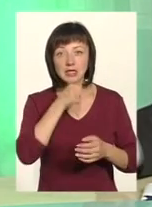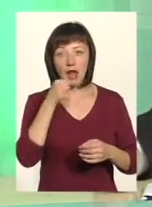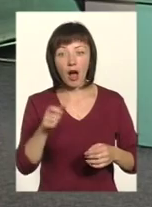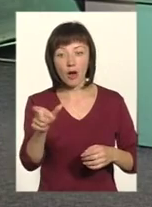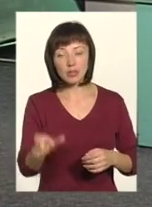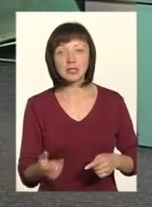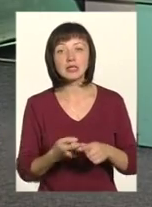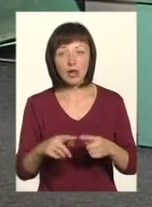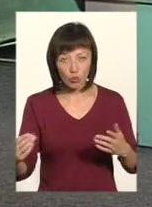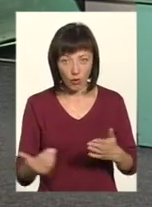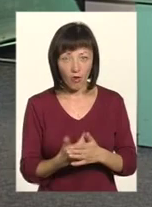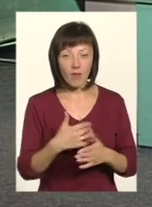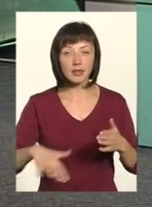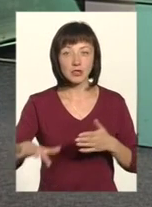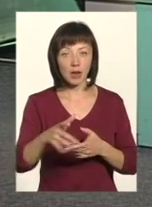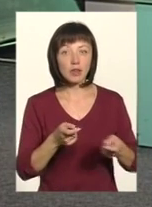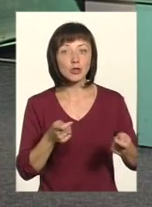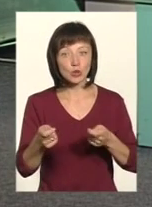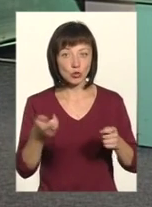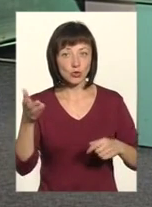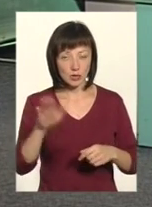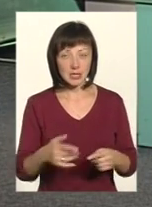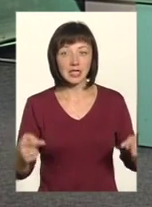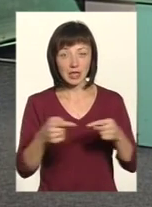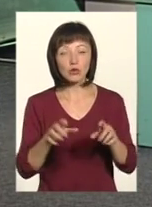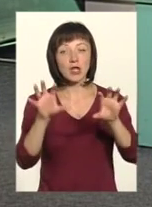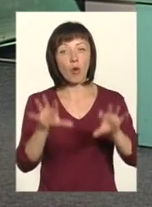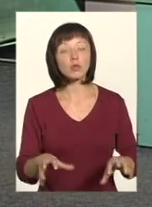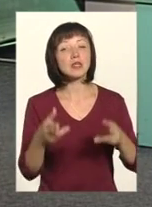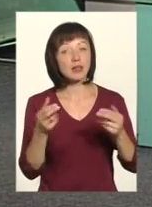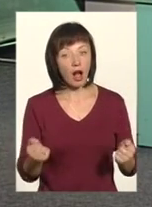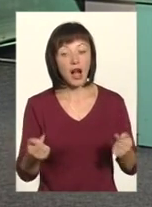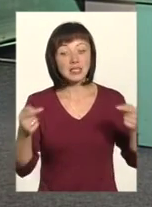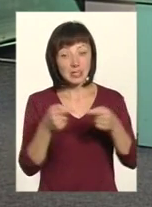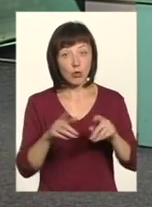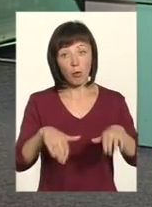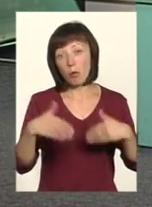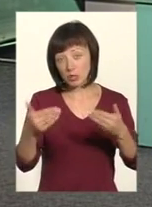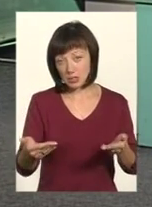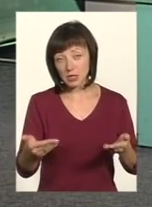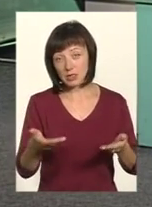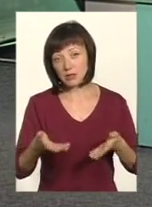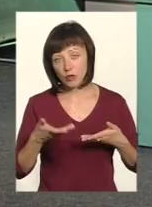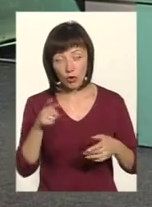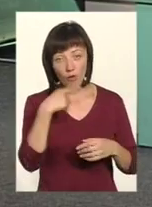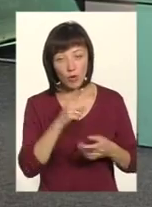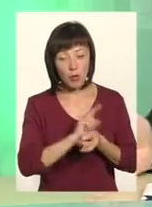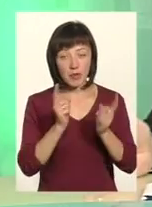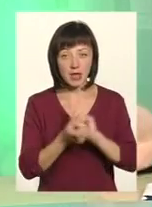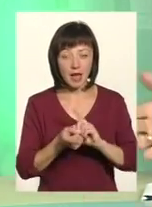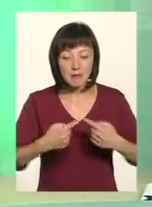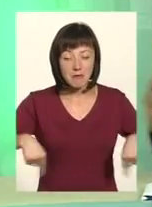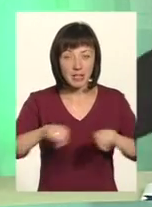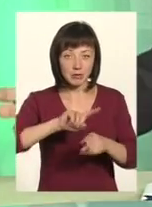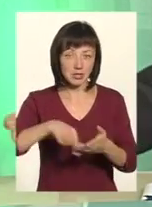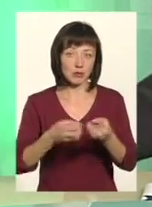нова територіально-адміністративна територіальна одиниця. Згідно законодавства, так. А згідно тих пропозицій, які вони говорять, що поміняєте межі